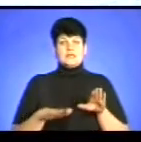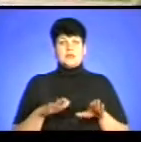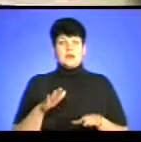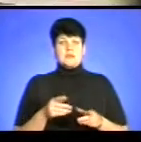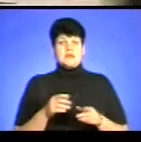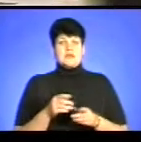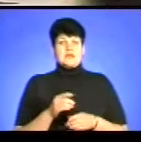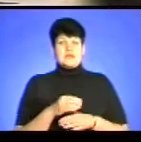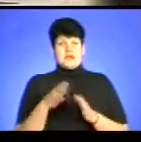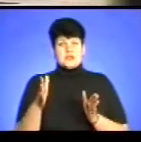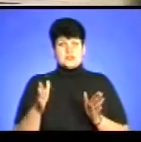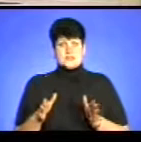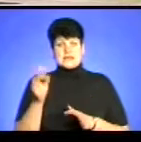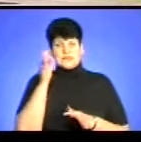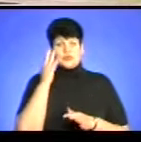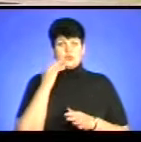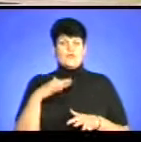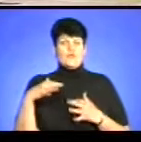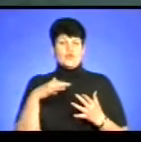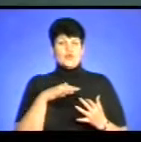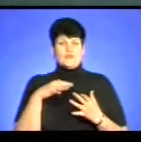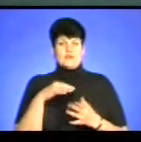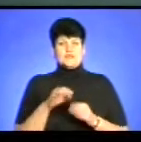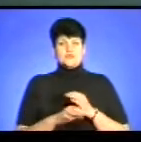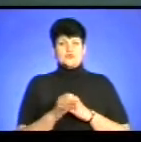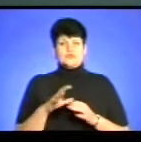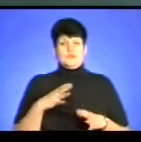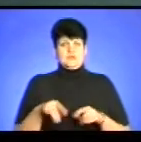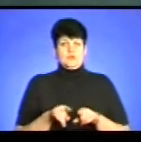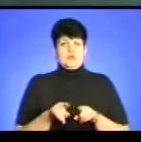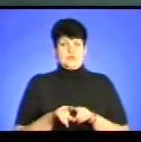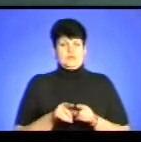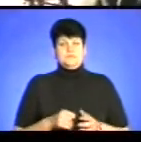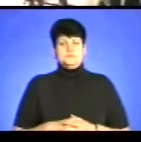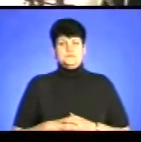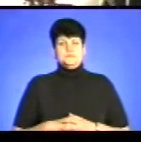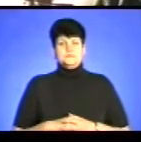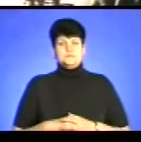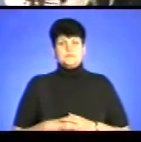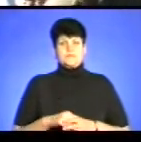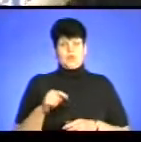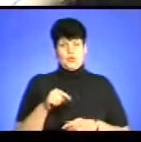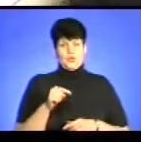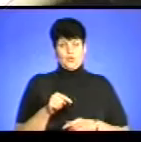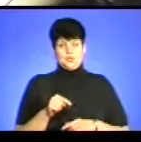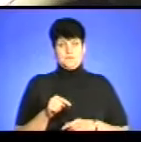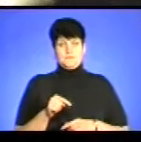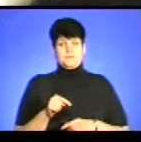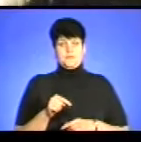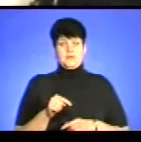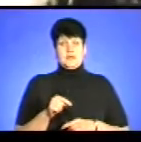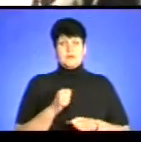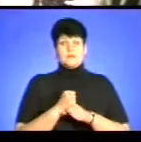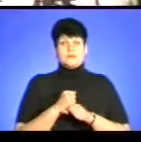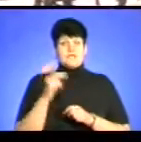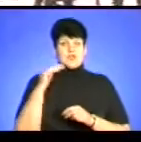боєприпасів. Згадує, коли воював на Сході, тренувався за схожою методикою. Тут ми розбиті на навчальні